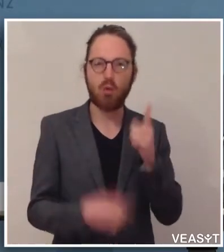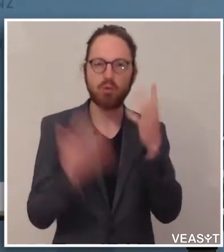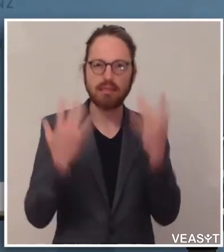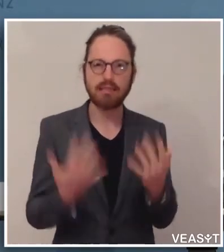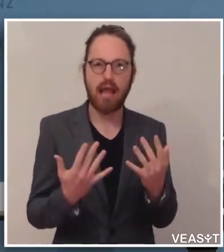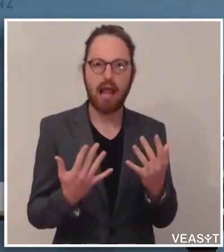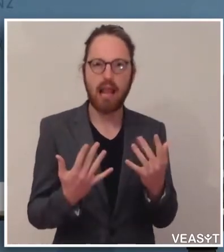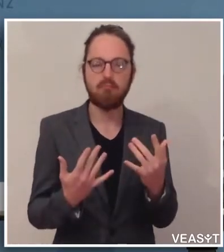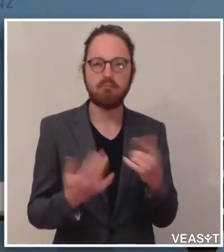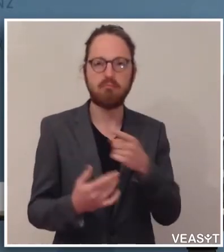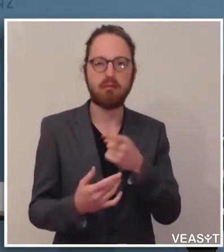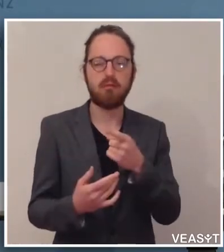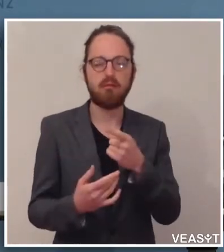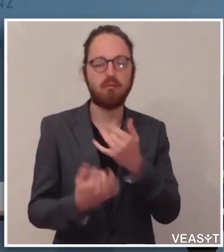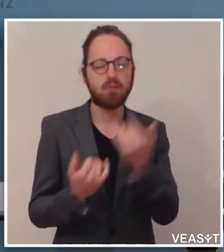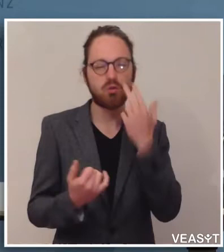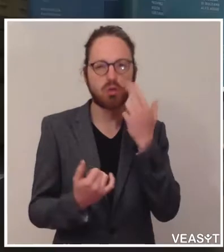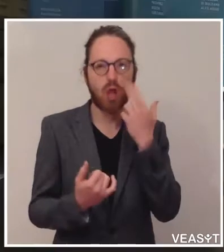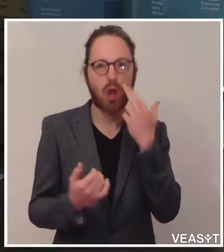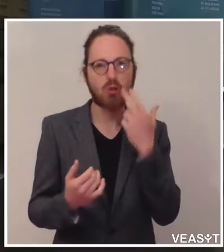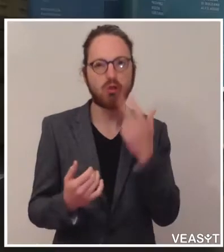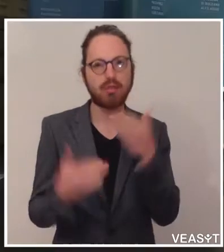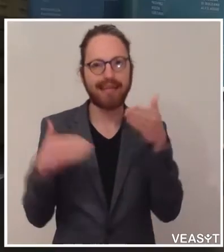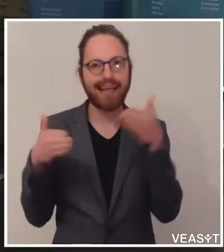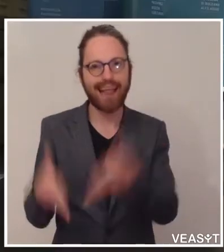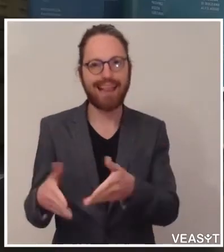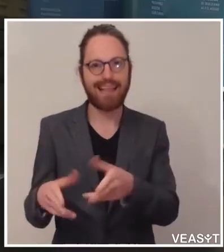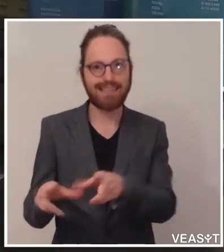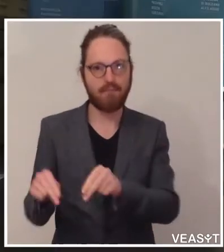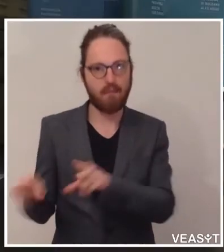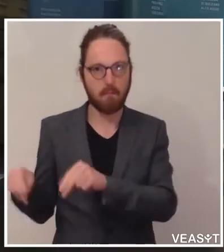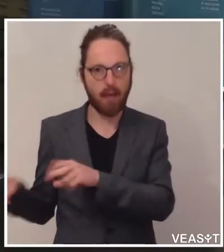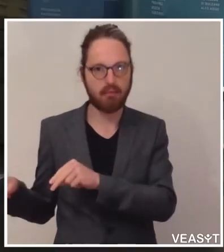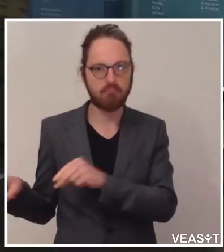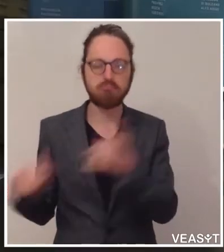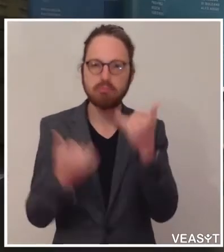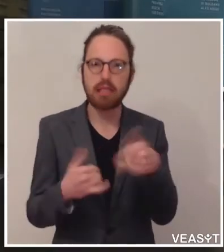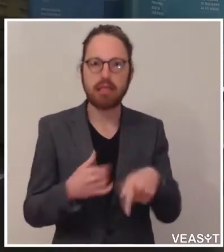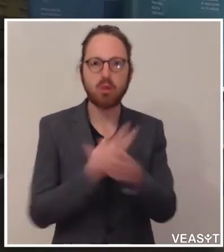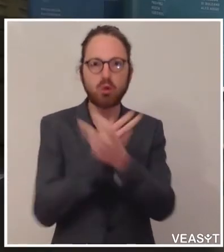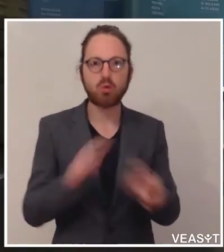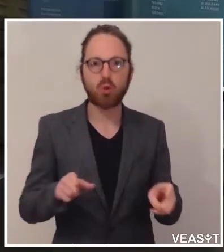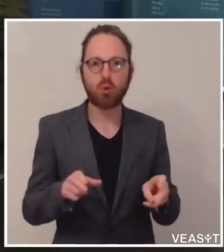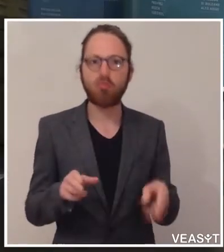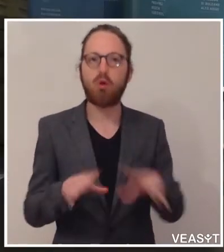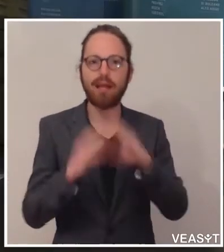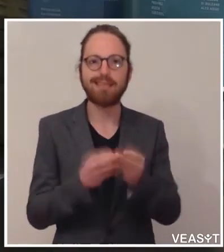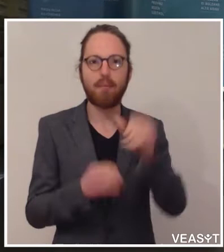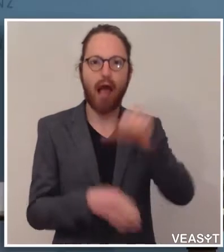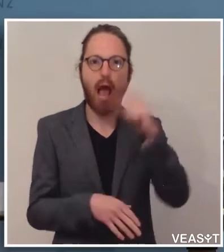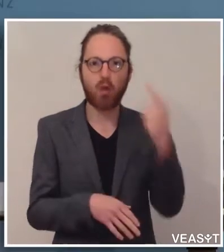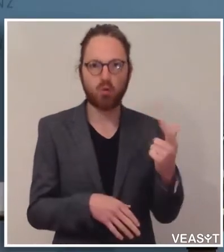Belegung der Intensivbetten. Es sind nunmehr in Südtirol 21 Betten in der